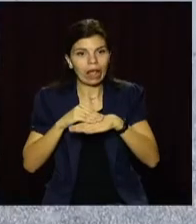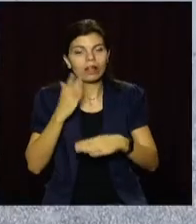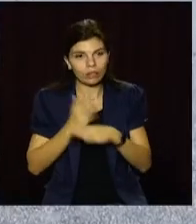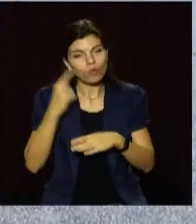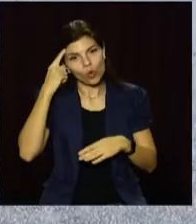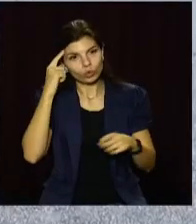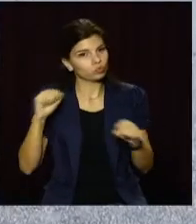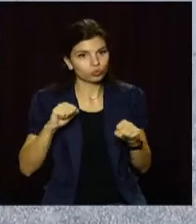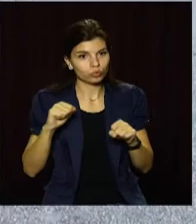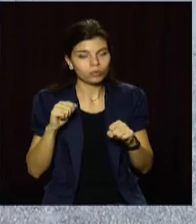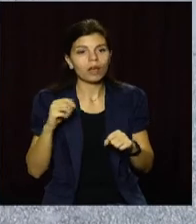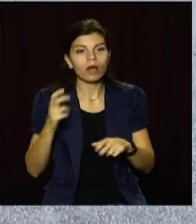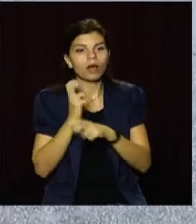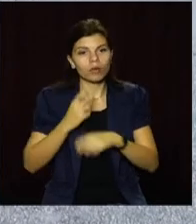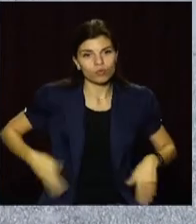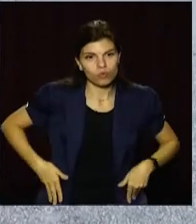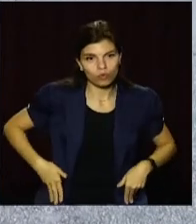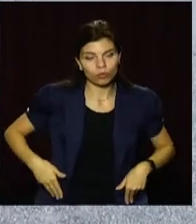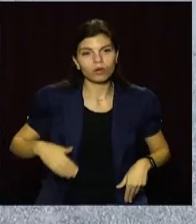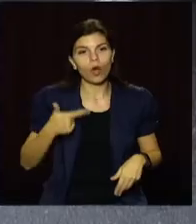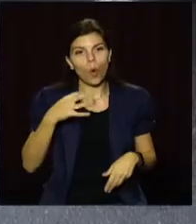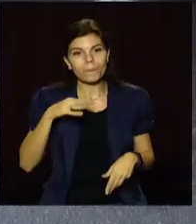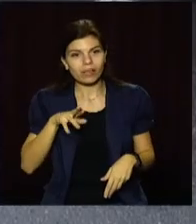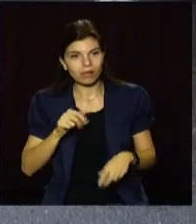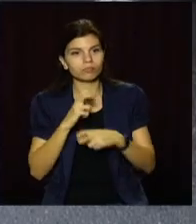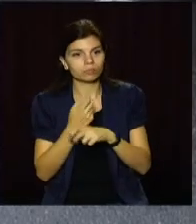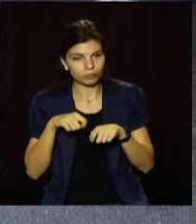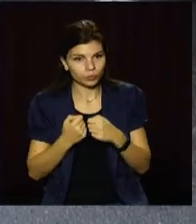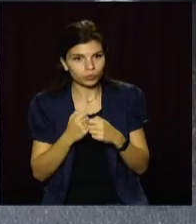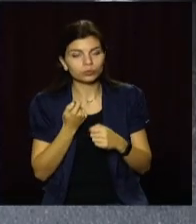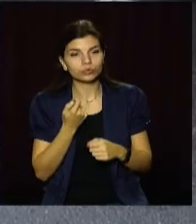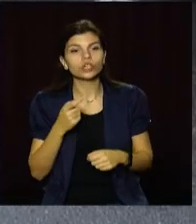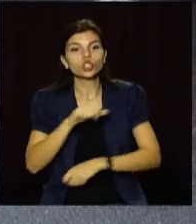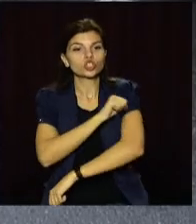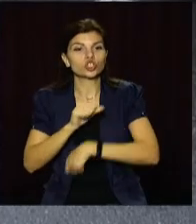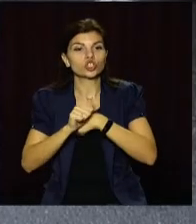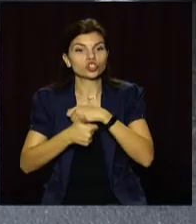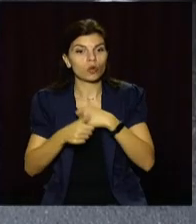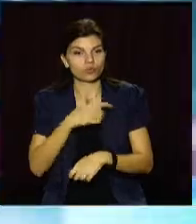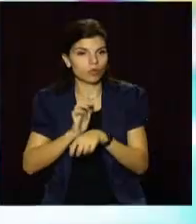головного мозку, перелам стегната, гомілки. Його ушпиталили до міської лікарні номер 16.